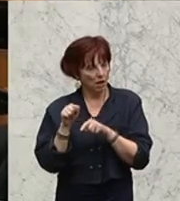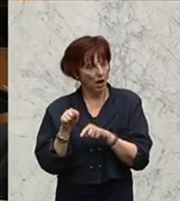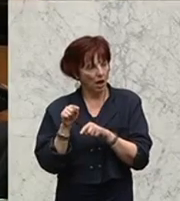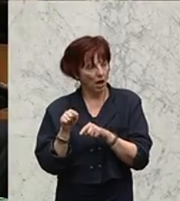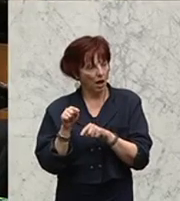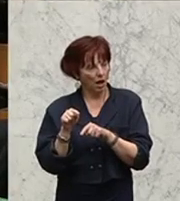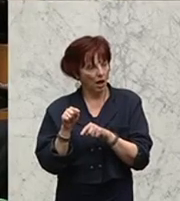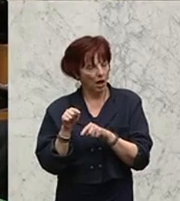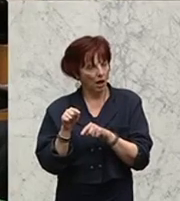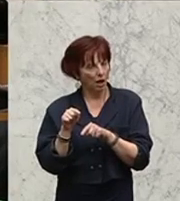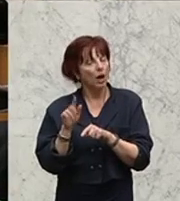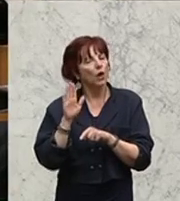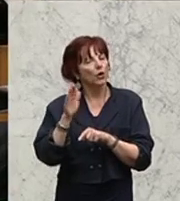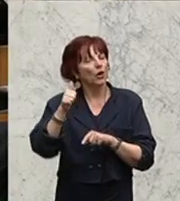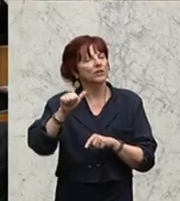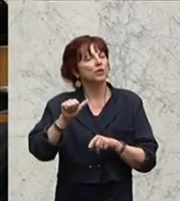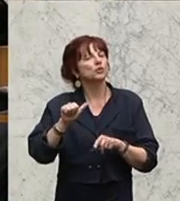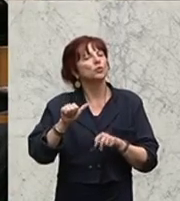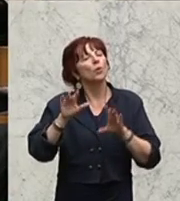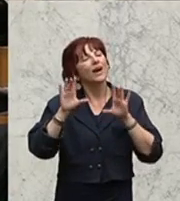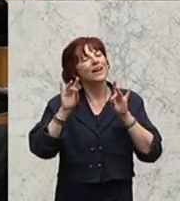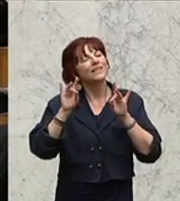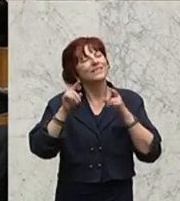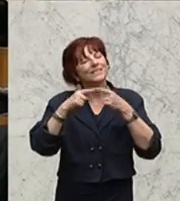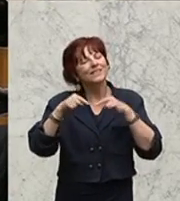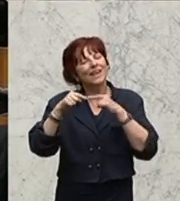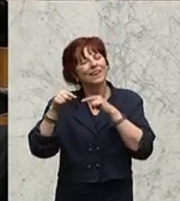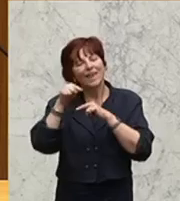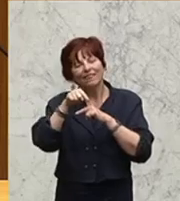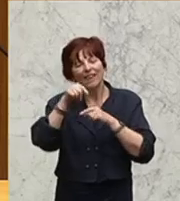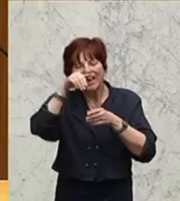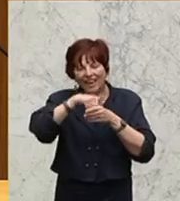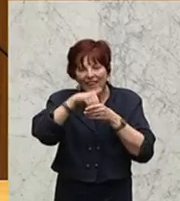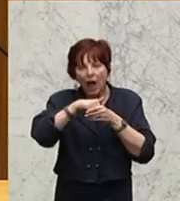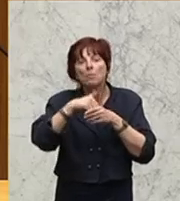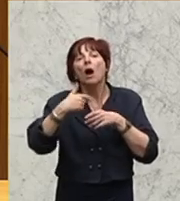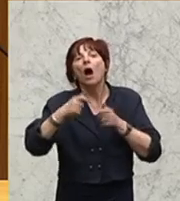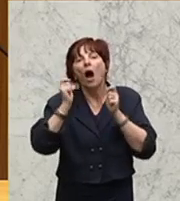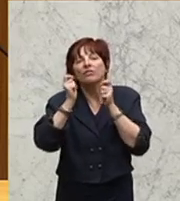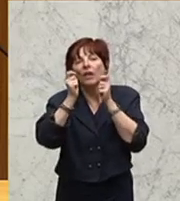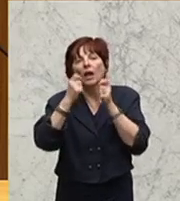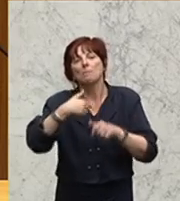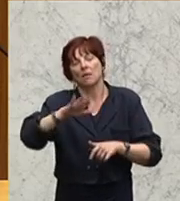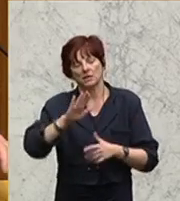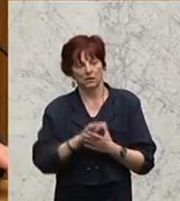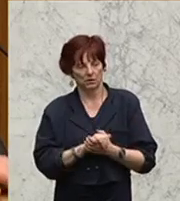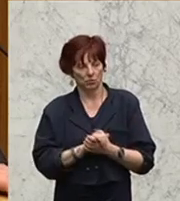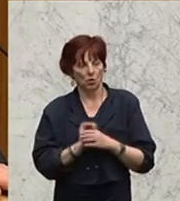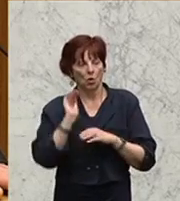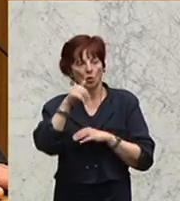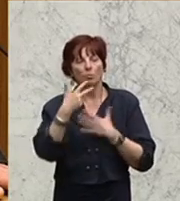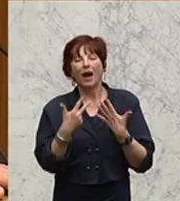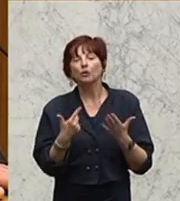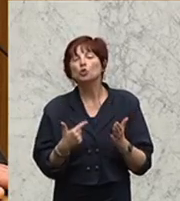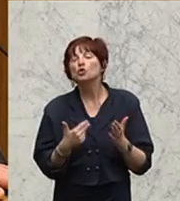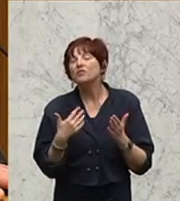den zehn Ländern, in denen am meisten Anträge gestellt werden und worden sind, nämlich über 28